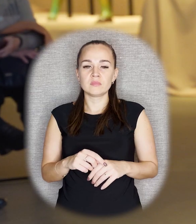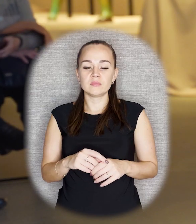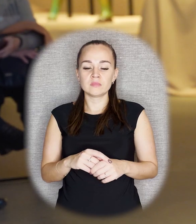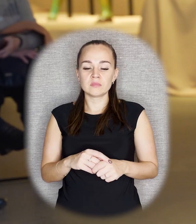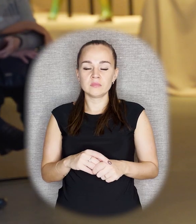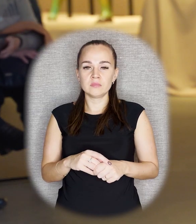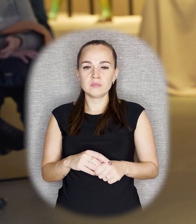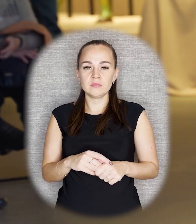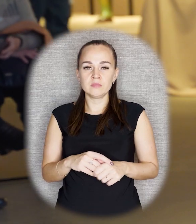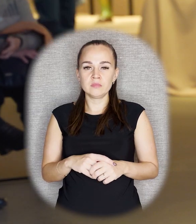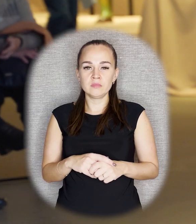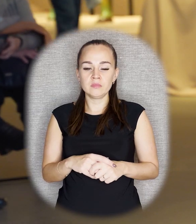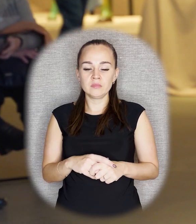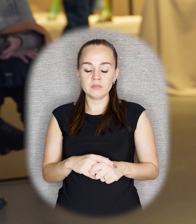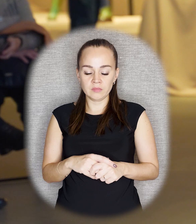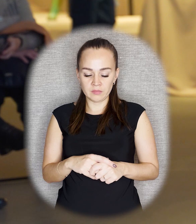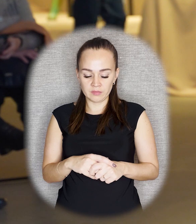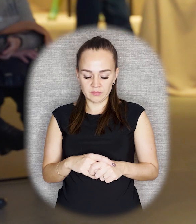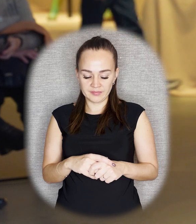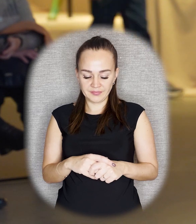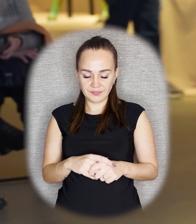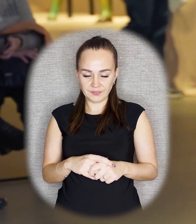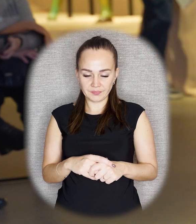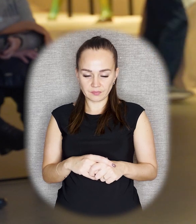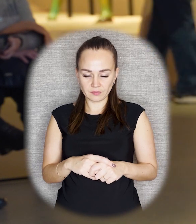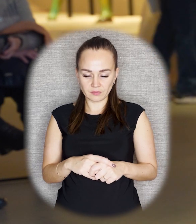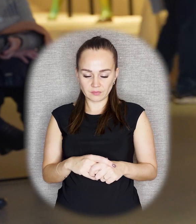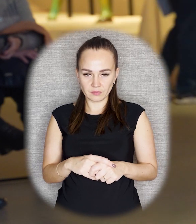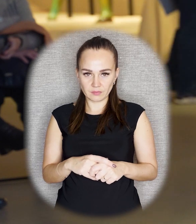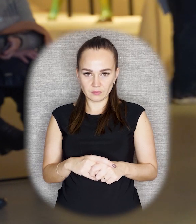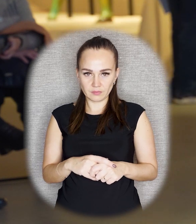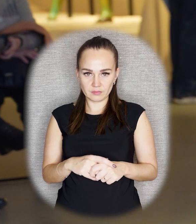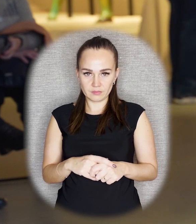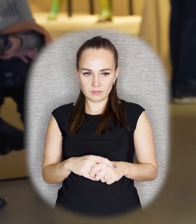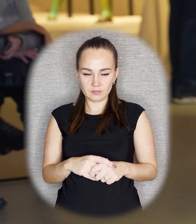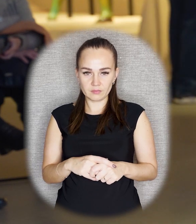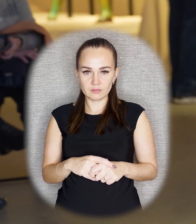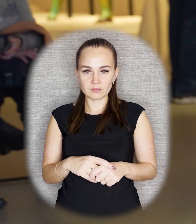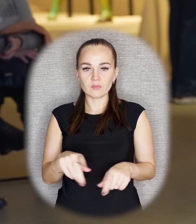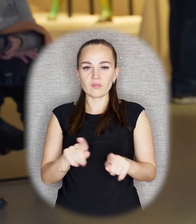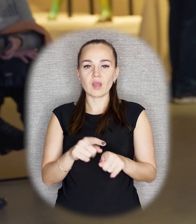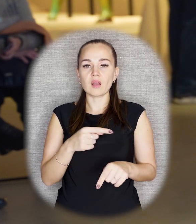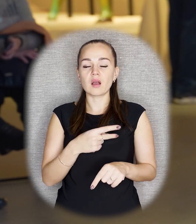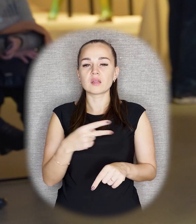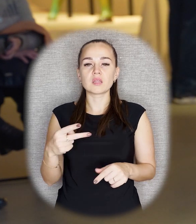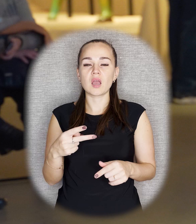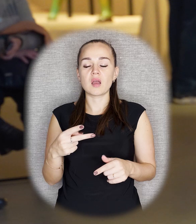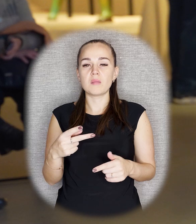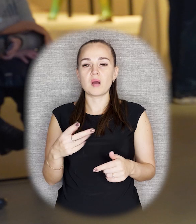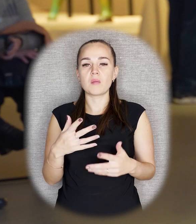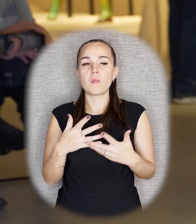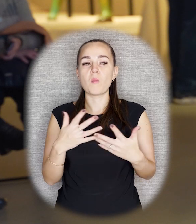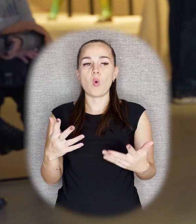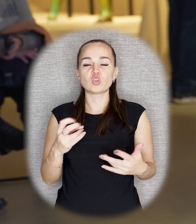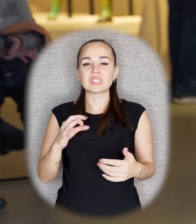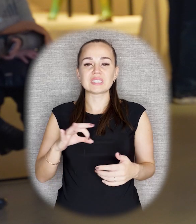явно была в тот момент предложена и никем больше пока не использовалась, но, в основном, мы не видим